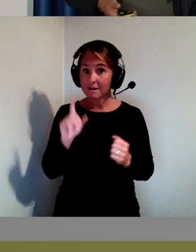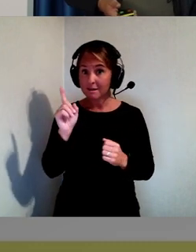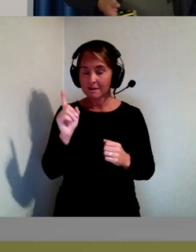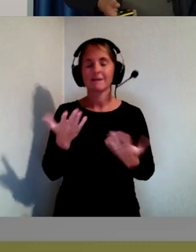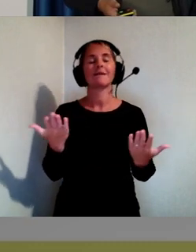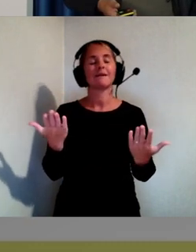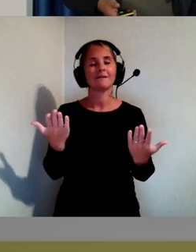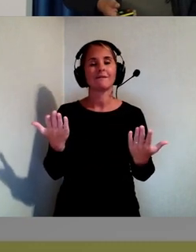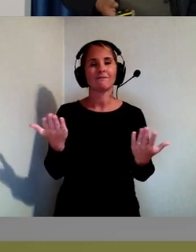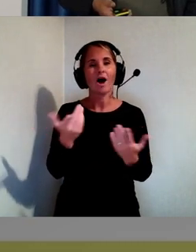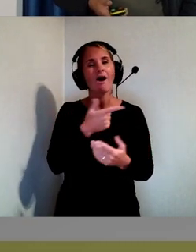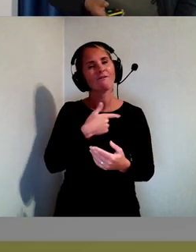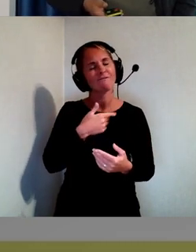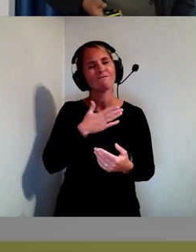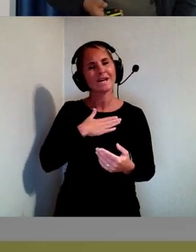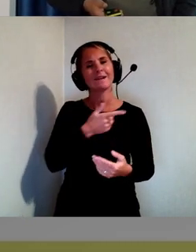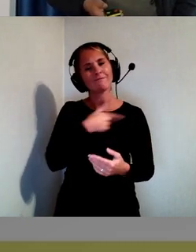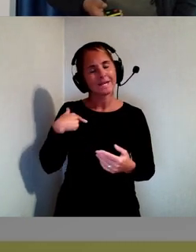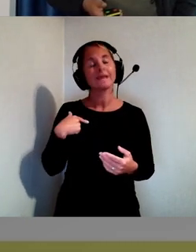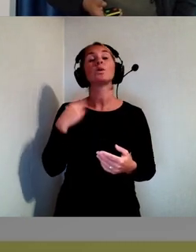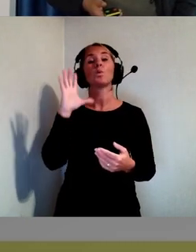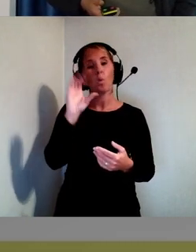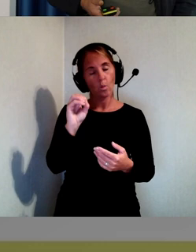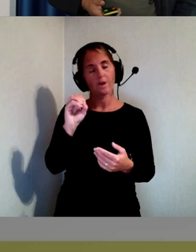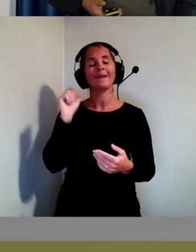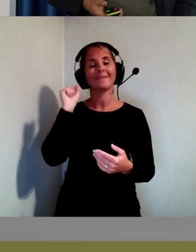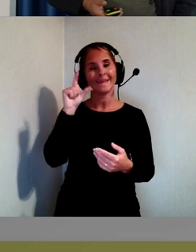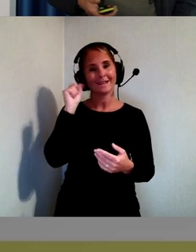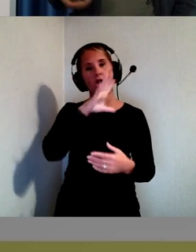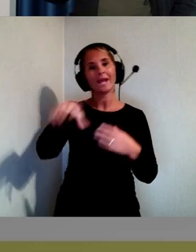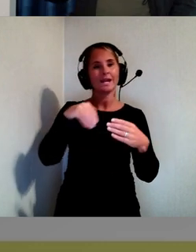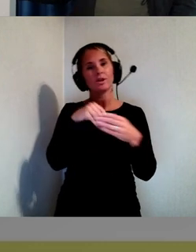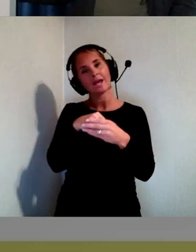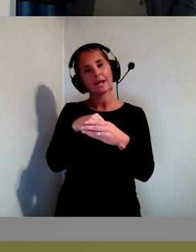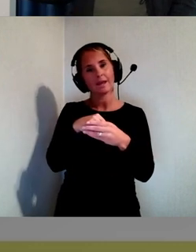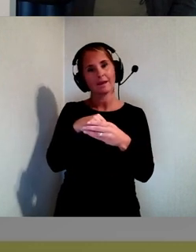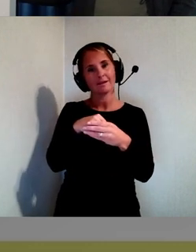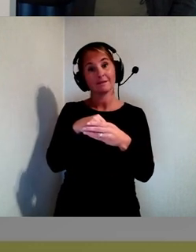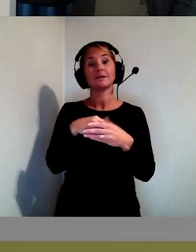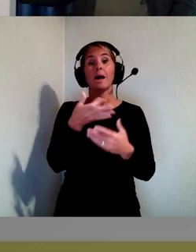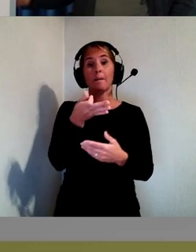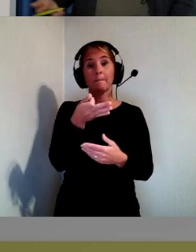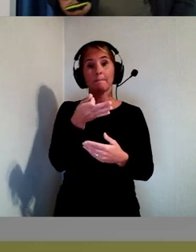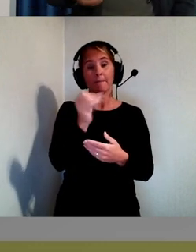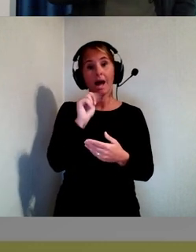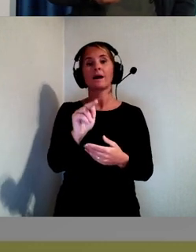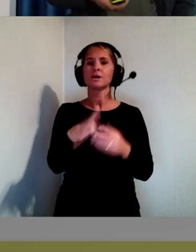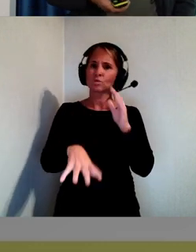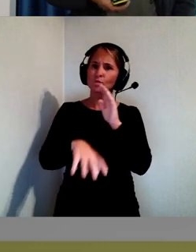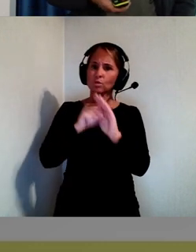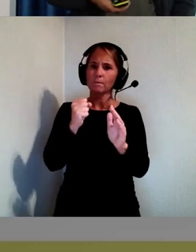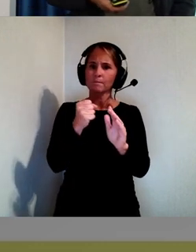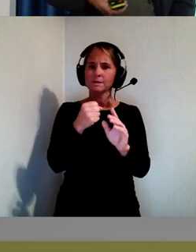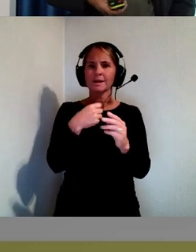ute efter här, det är digital inkludering. Och jag tycker att Per illustrerade det som står till